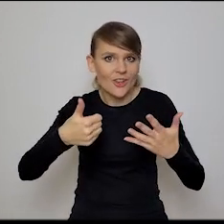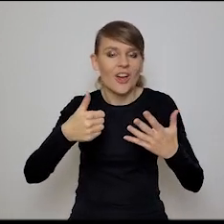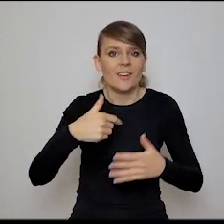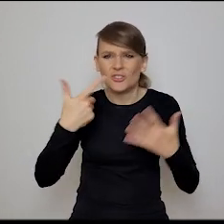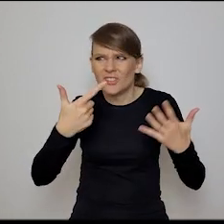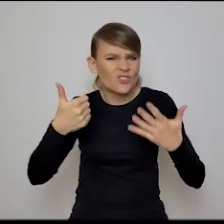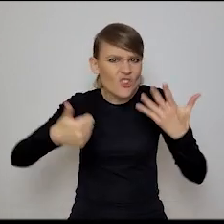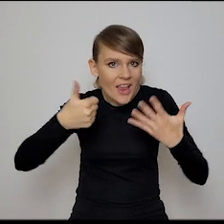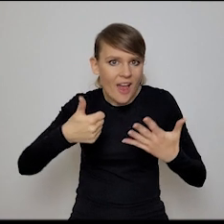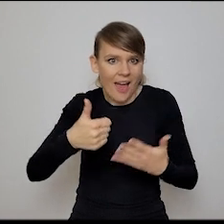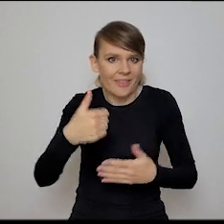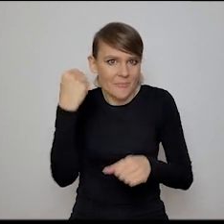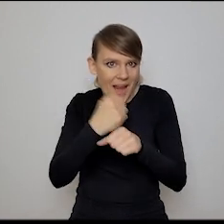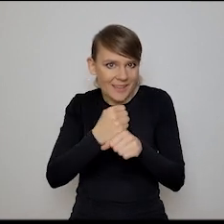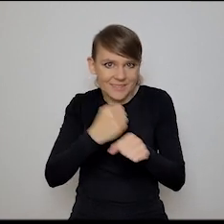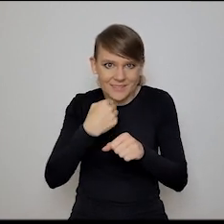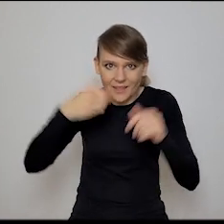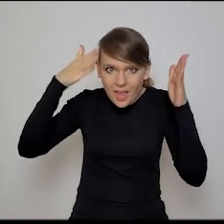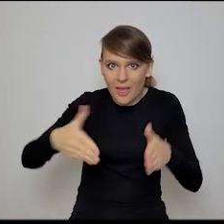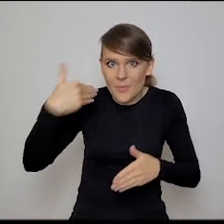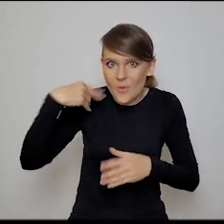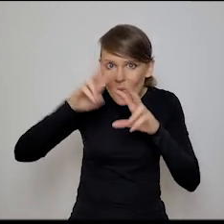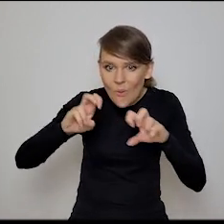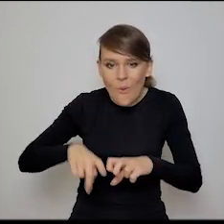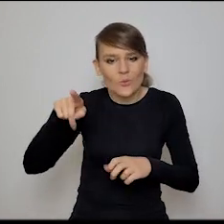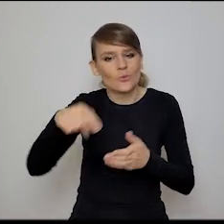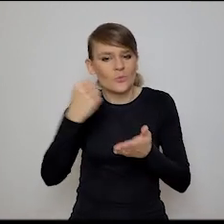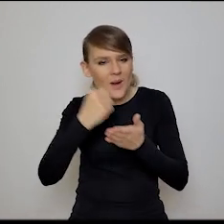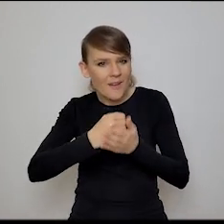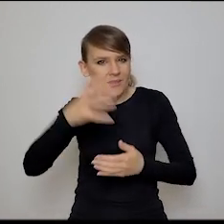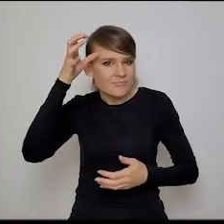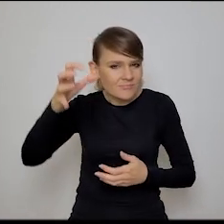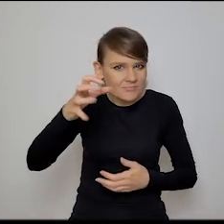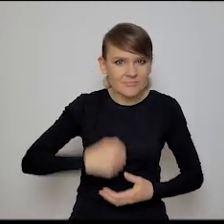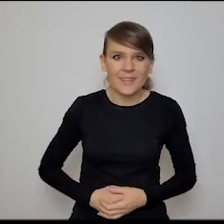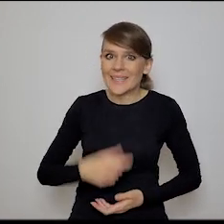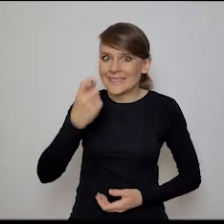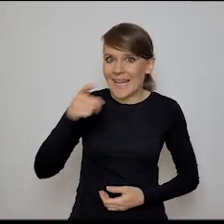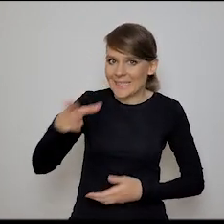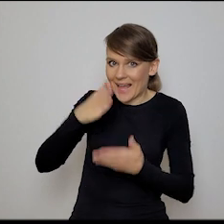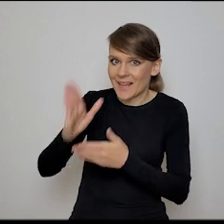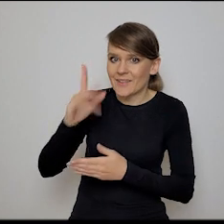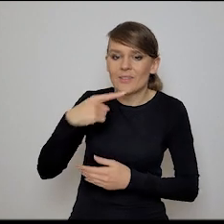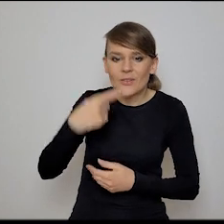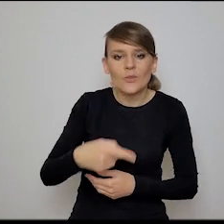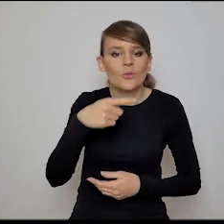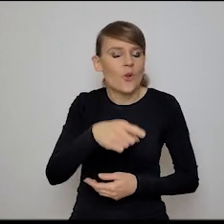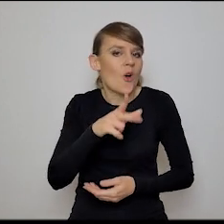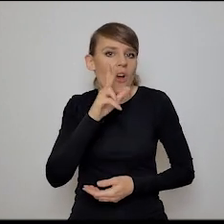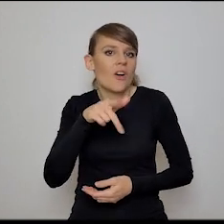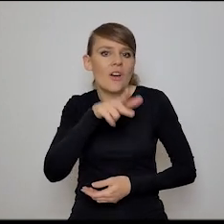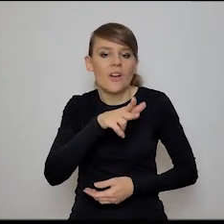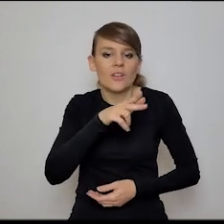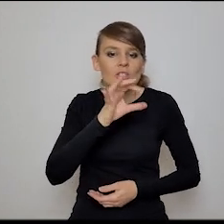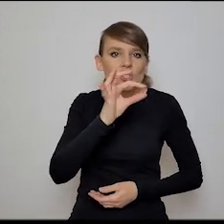nad moim... Tak, mojego życia. I wiesz, i to właśnie zaraz mam nadzieję, do tego dojdziemy, bo to można nazywać tacit knowledge, można